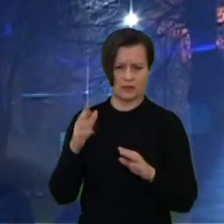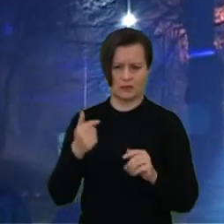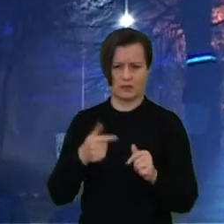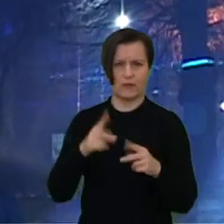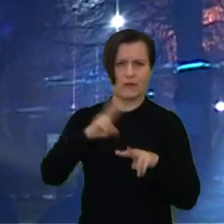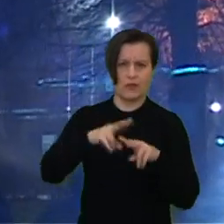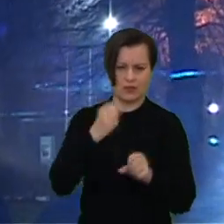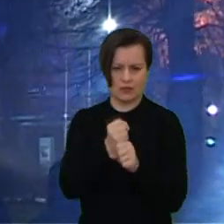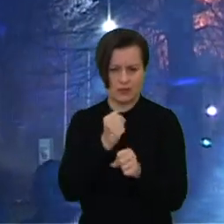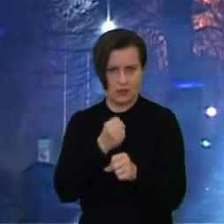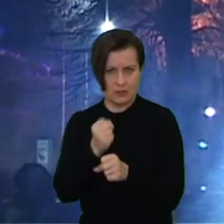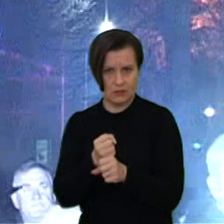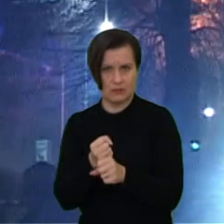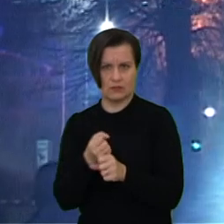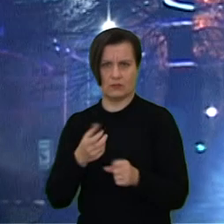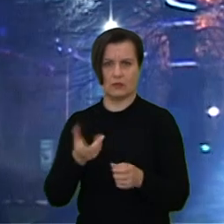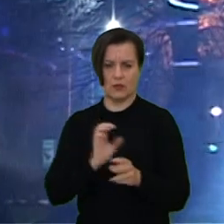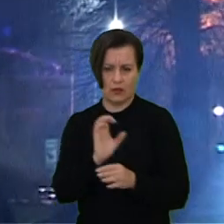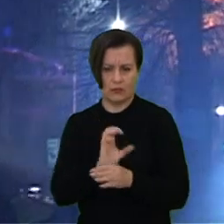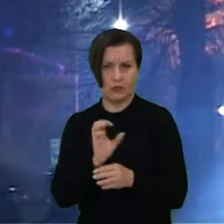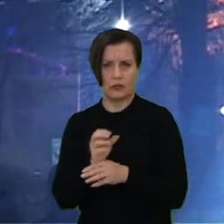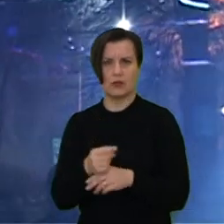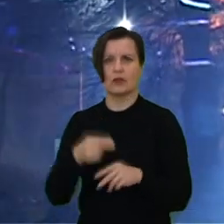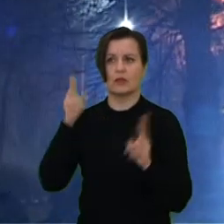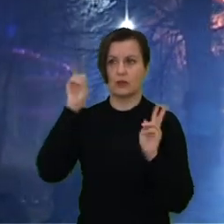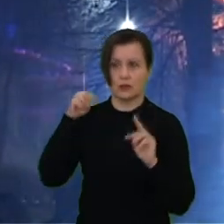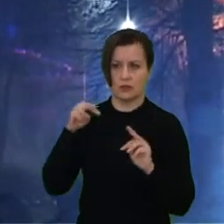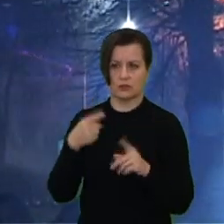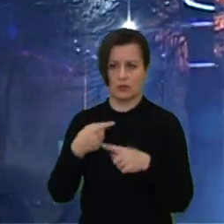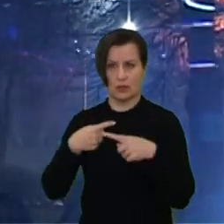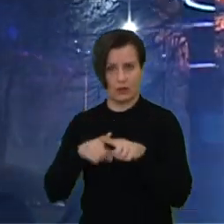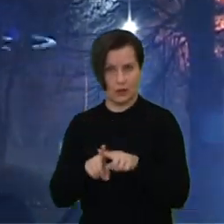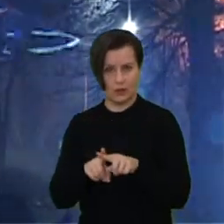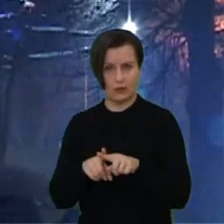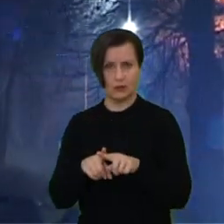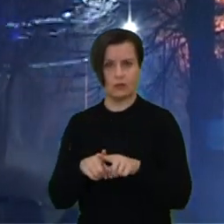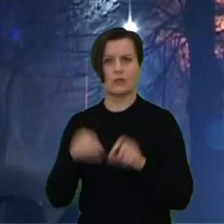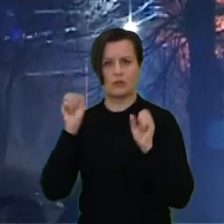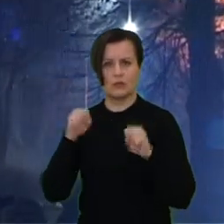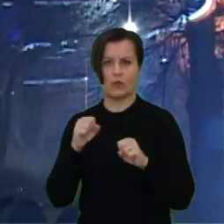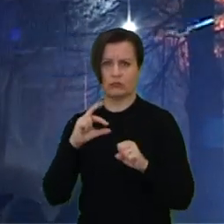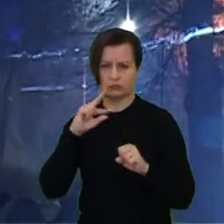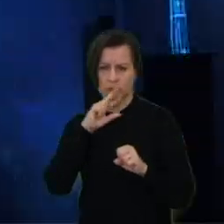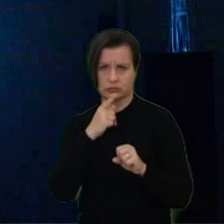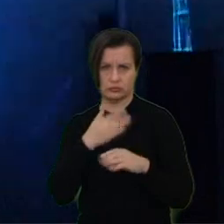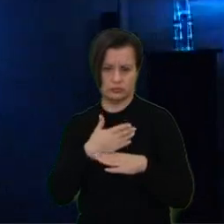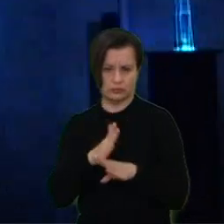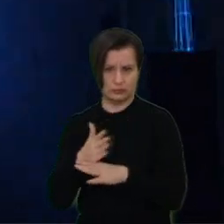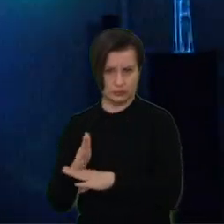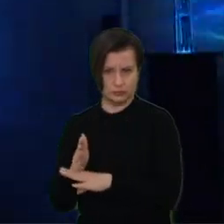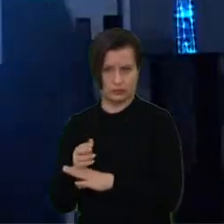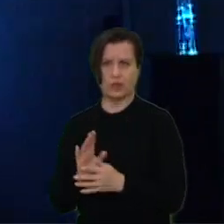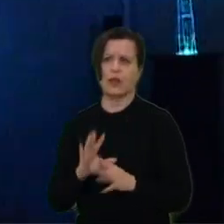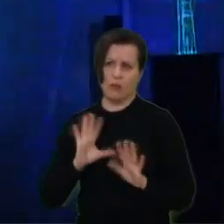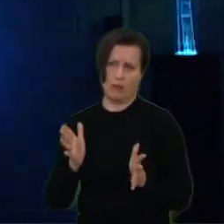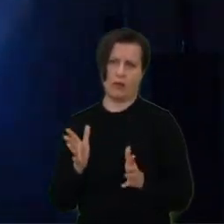suskyla, sakykime, tam tikroj studijoj dirbant, kai nesi savo vietoje, nu, sakykime, svetimoj studijoje. Tai vėlgi nežinodamas tų technologinių visų